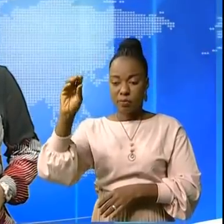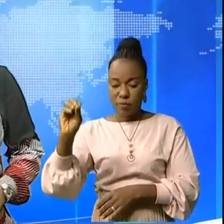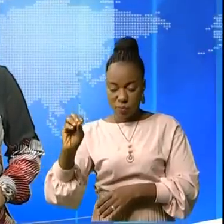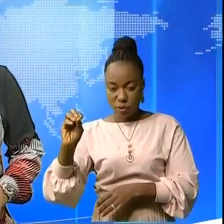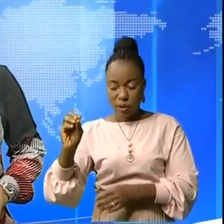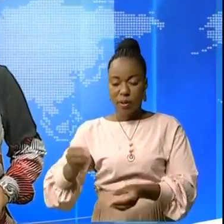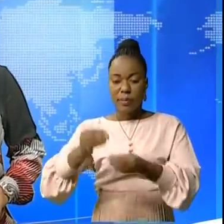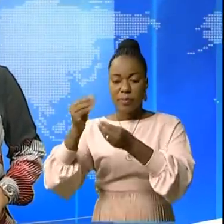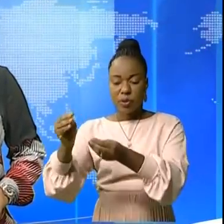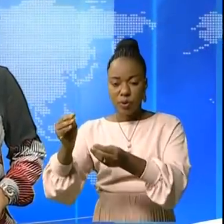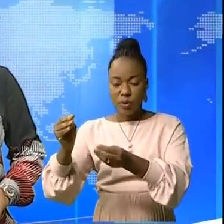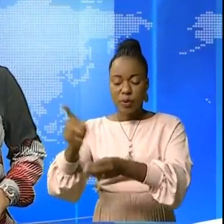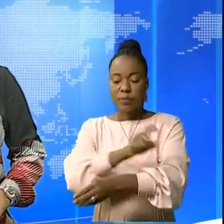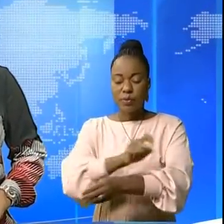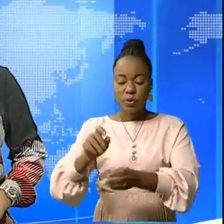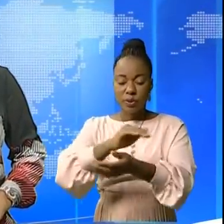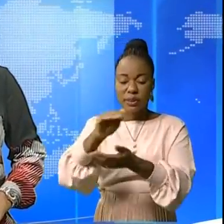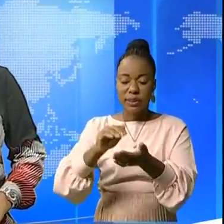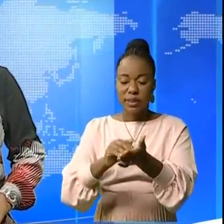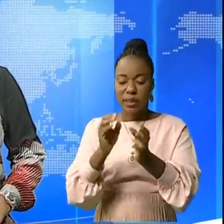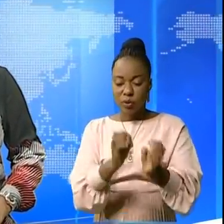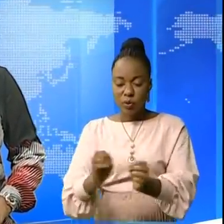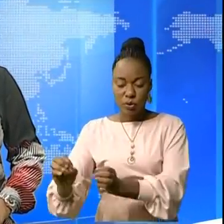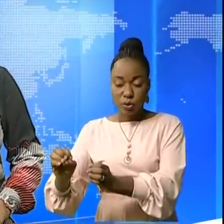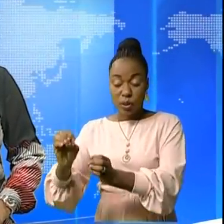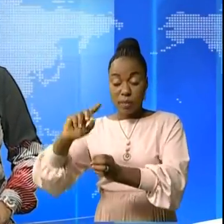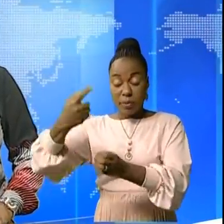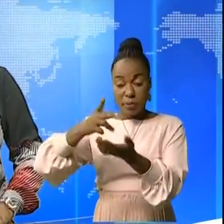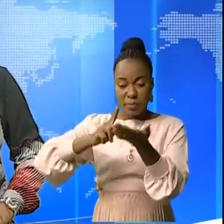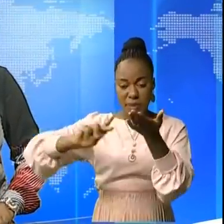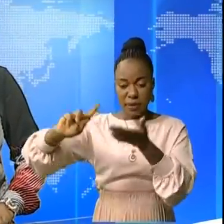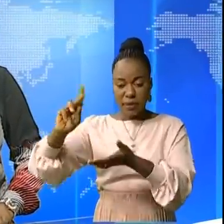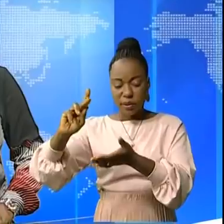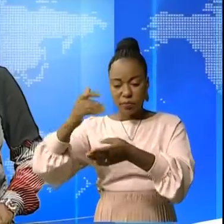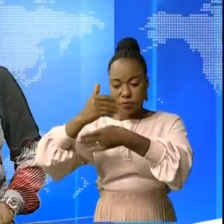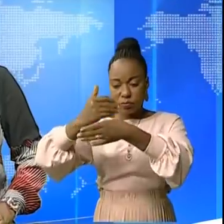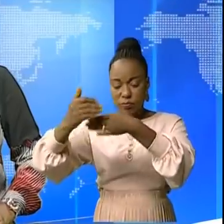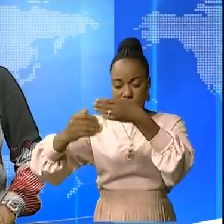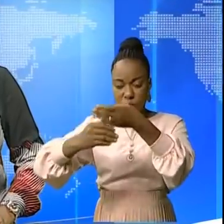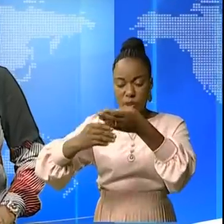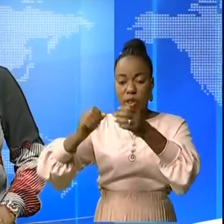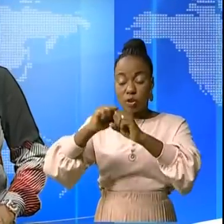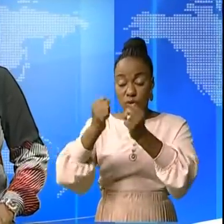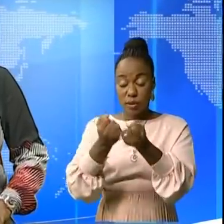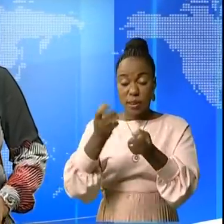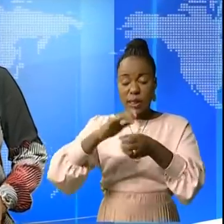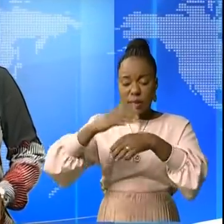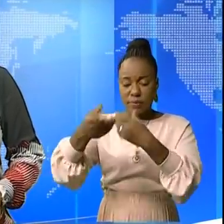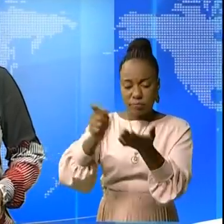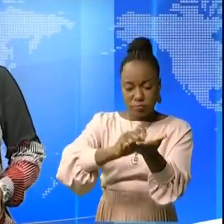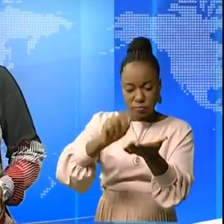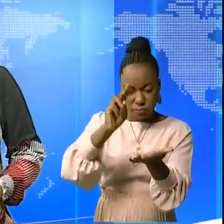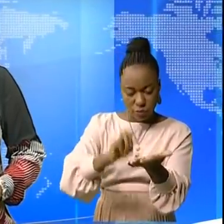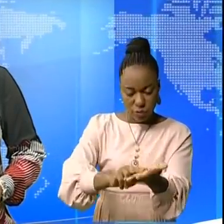coordination. La première partie de ce projet sera exécutée par l'entreprise Modern Construction après la signature du